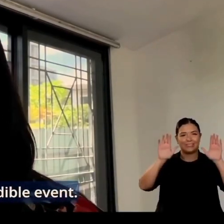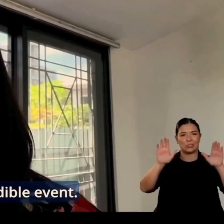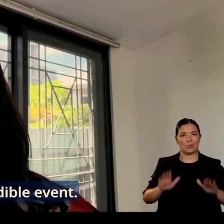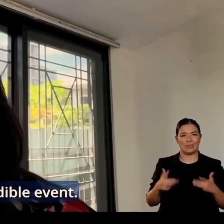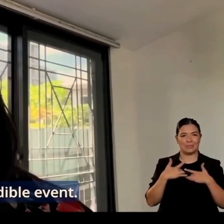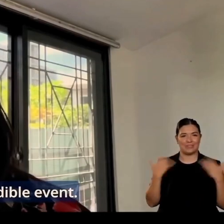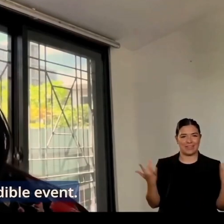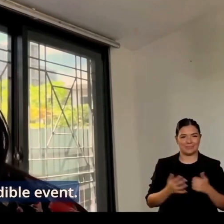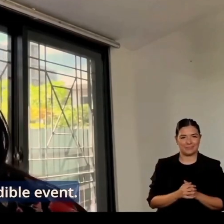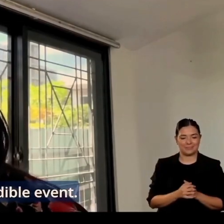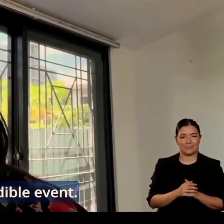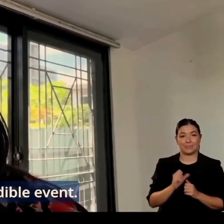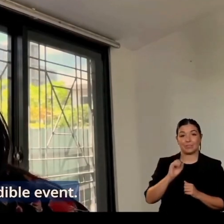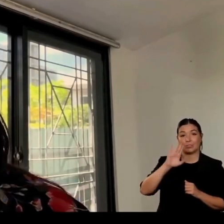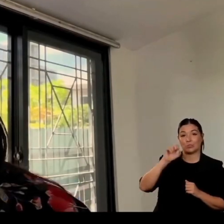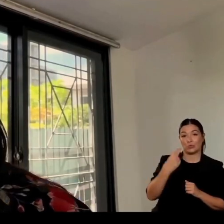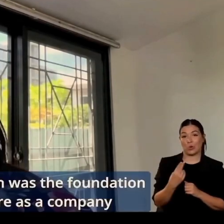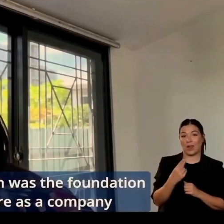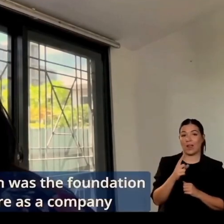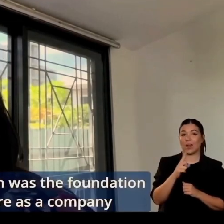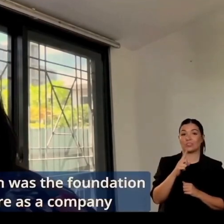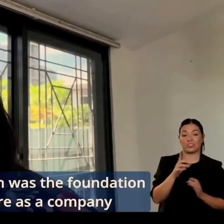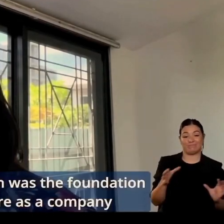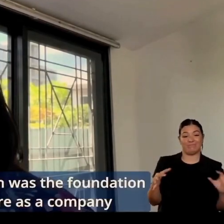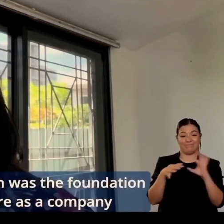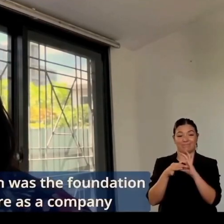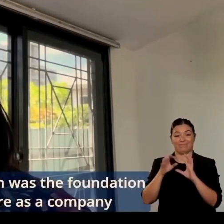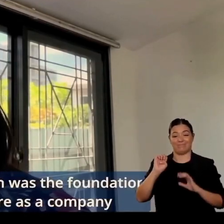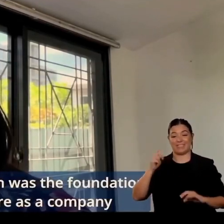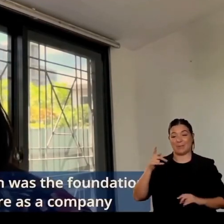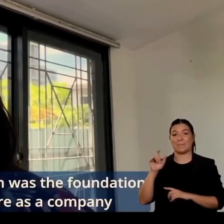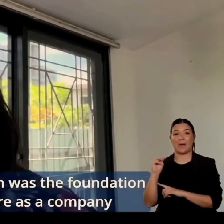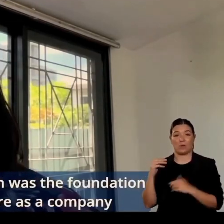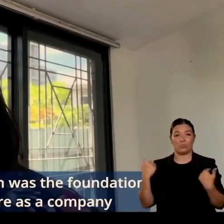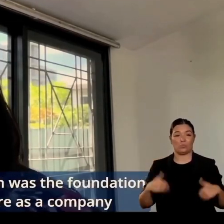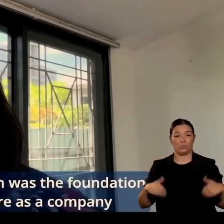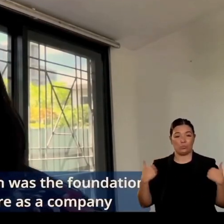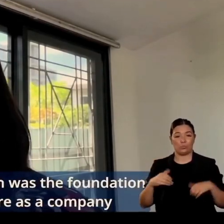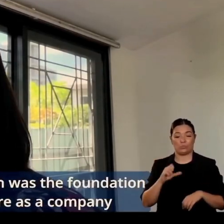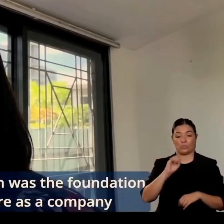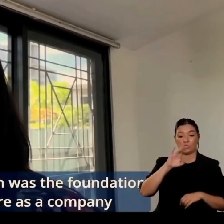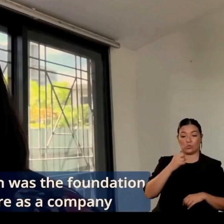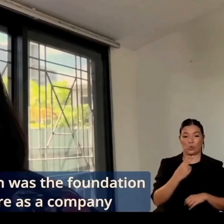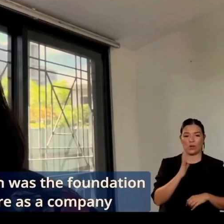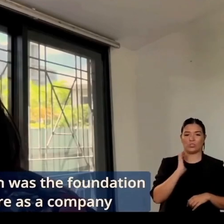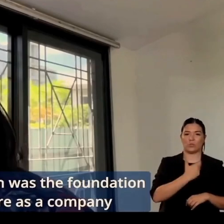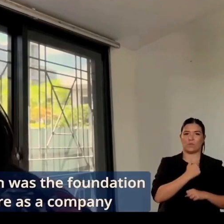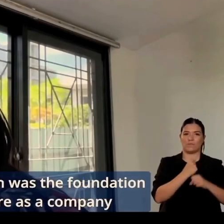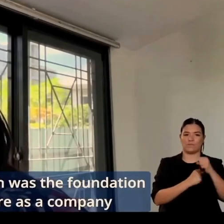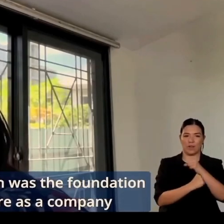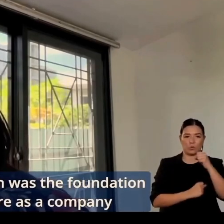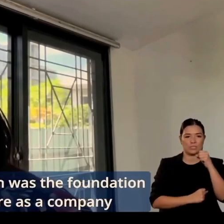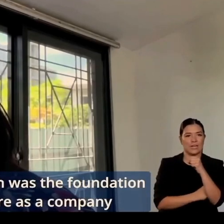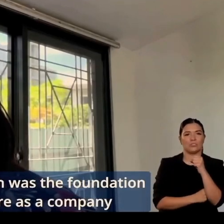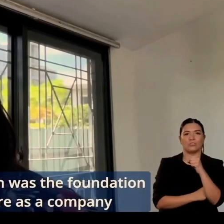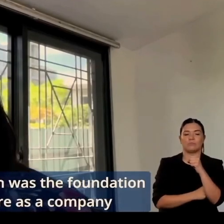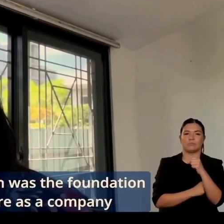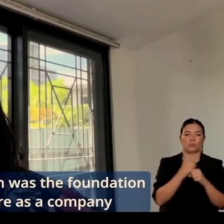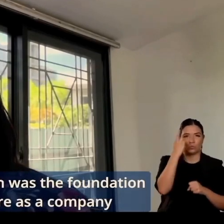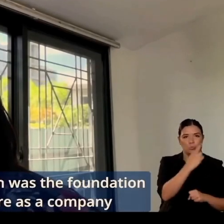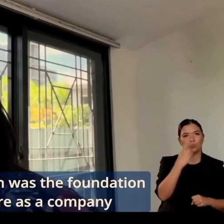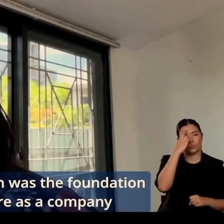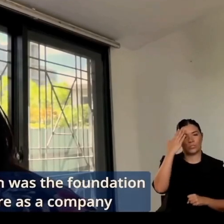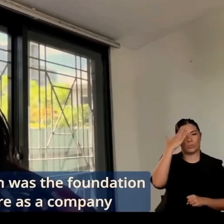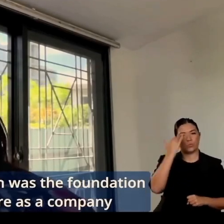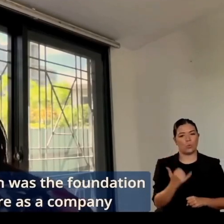quale noi come azienda, come ditta, abbiamo lanciato questo programma che è IPAM Kids. Oggi IPAM Kids